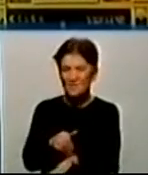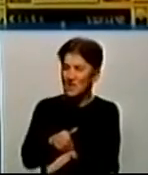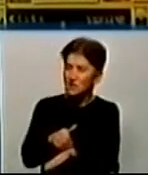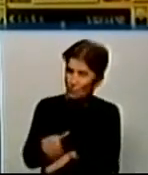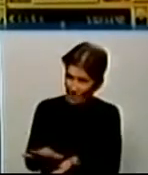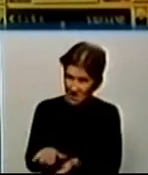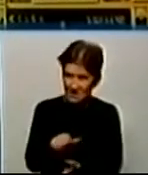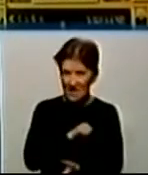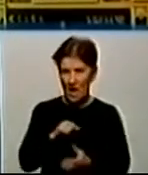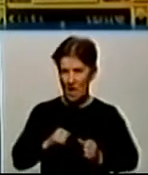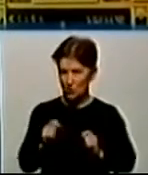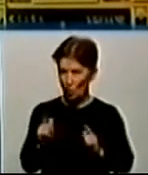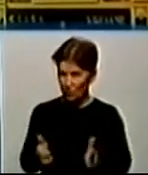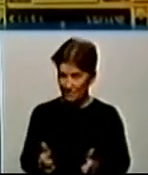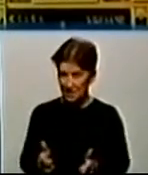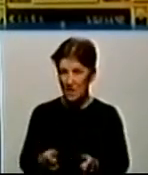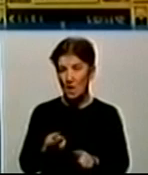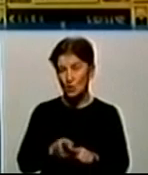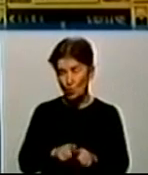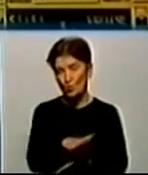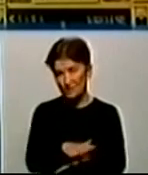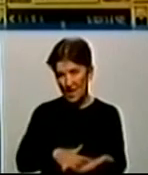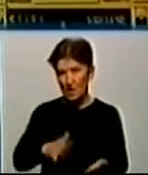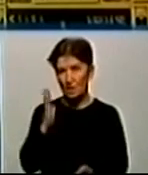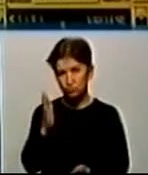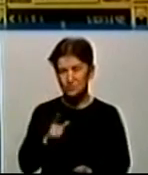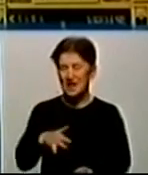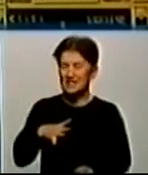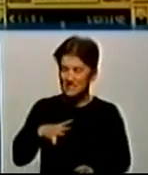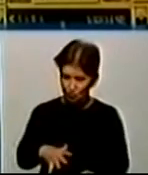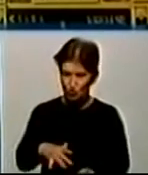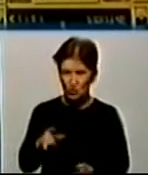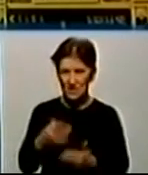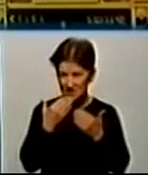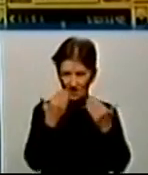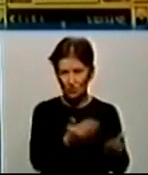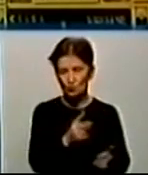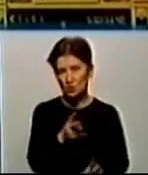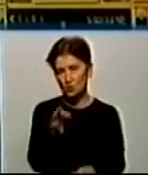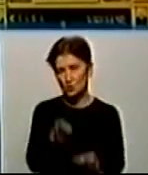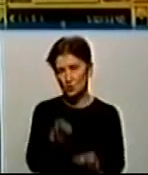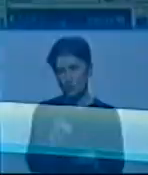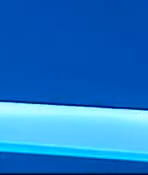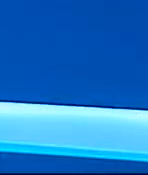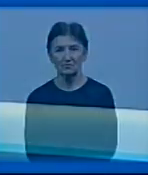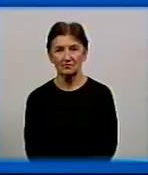робити в добровільному порядку, тому далі ми будемо змушені звернутися до суду з позовною заявою.